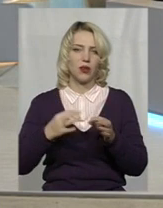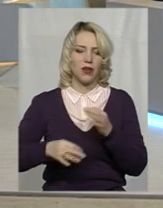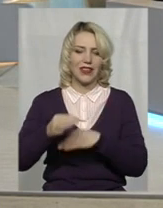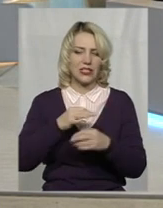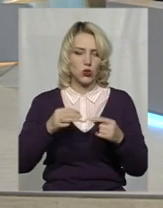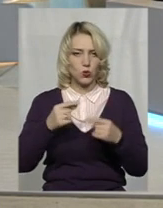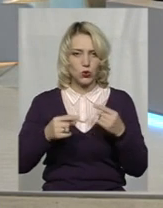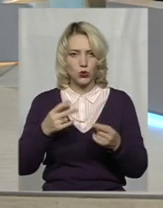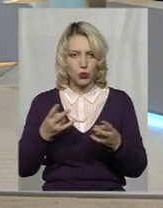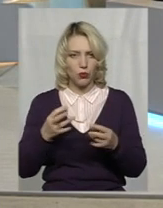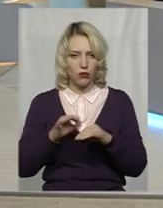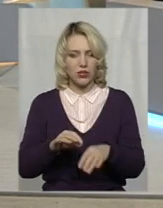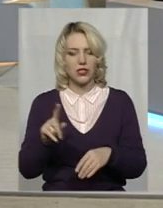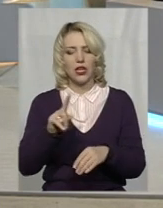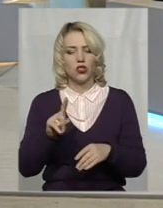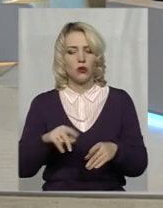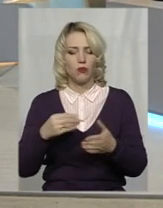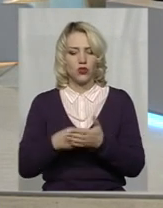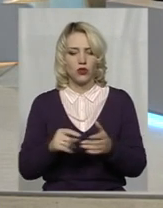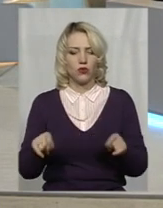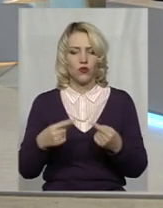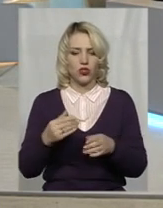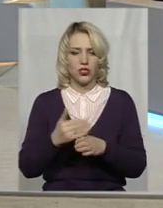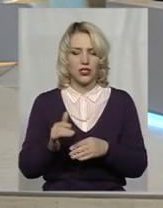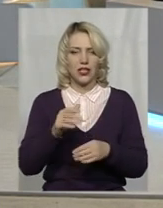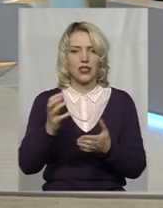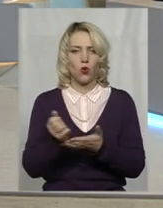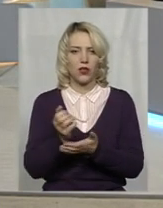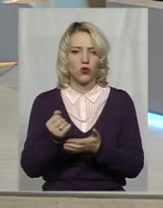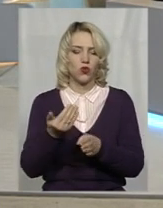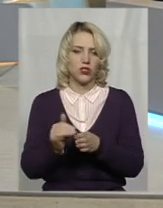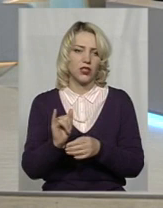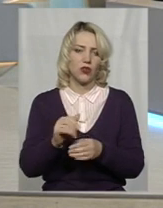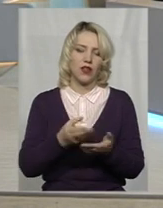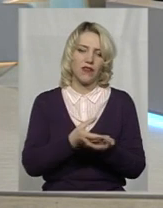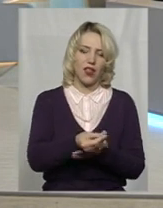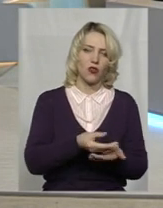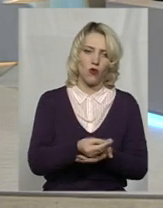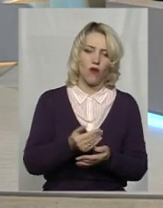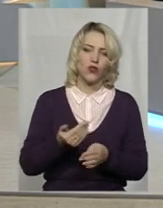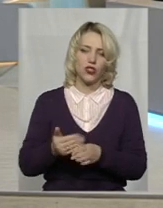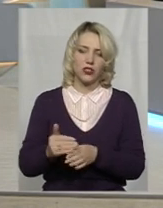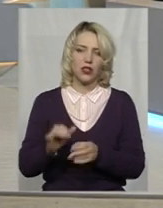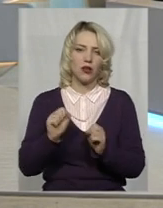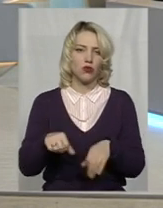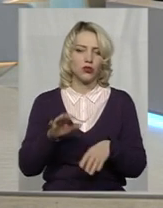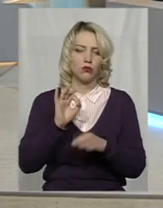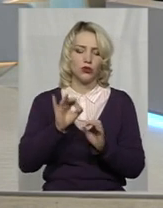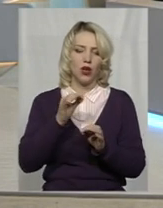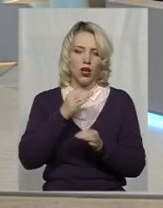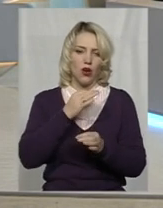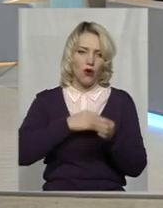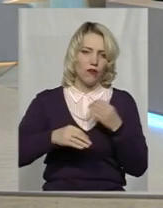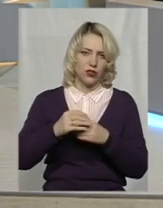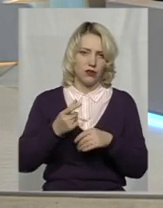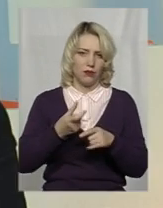ракурсі бюджету утворюючої частини, саме дохідної частини і видаткової частини. Тоді буде, можливо, більш конструктивна